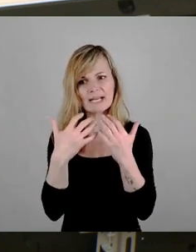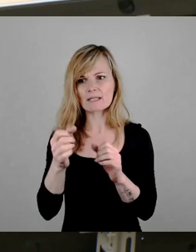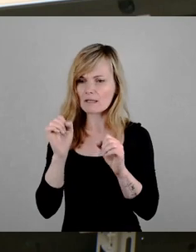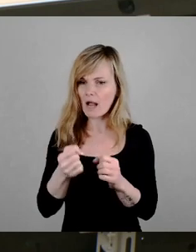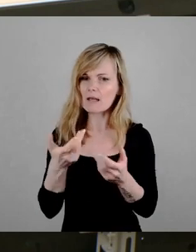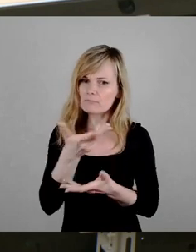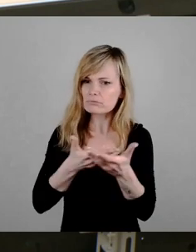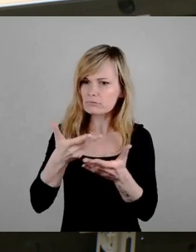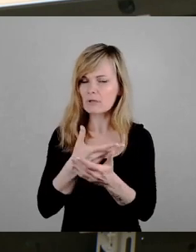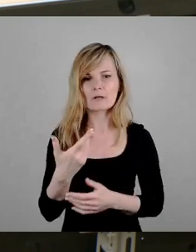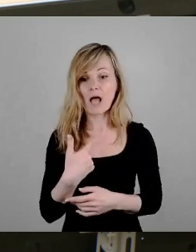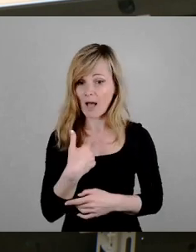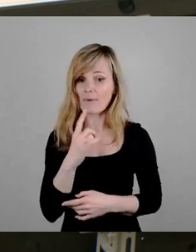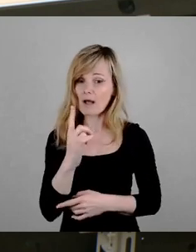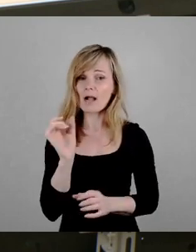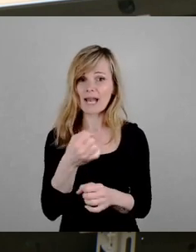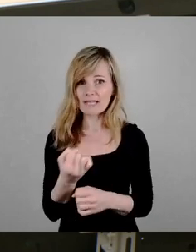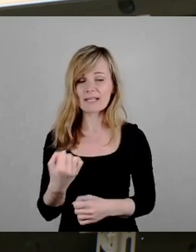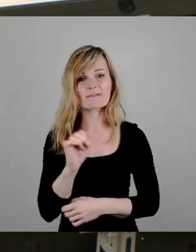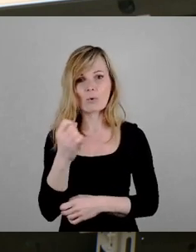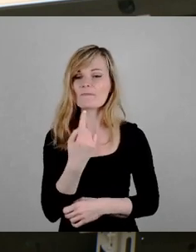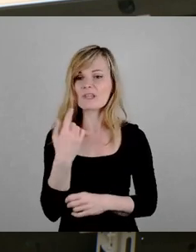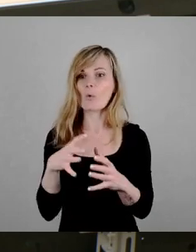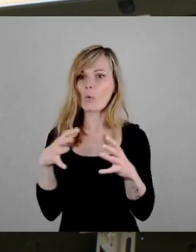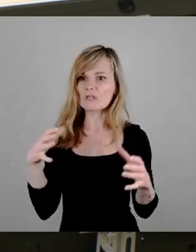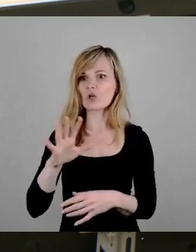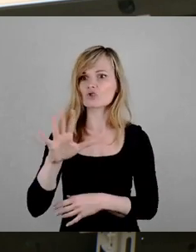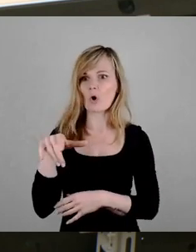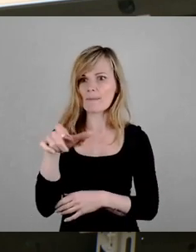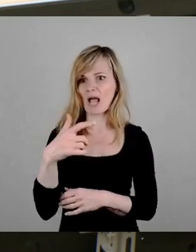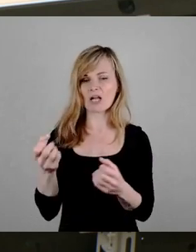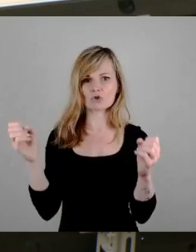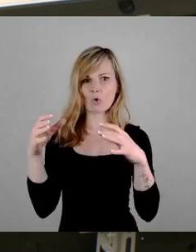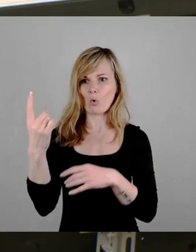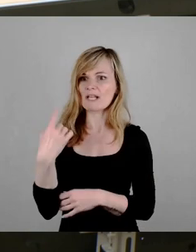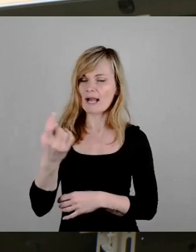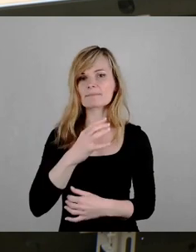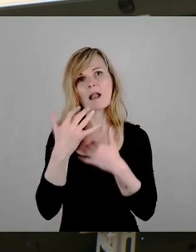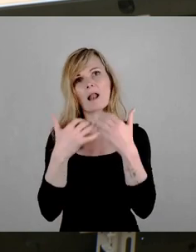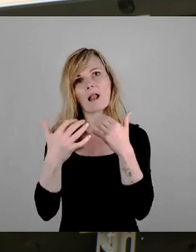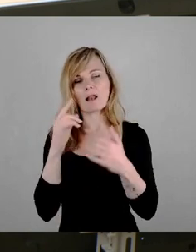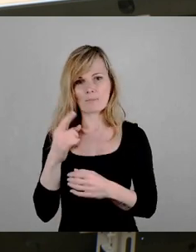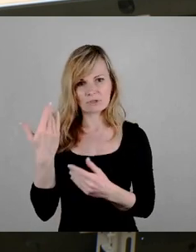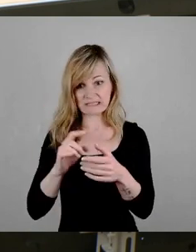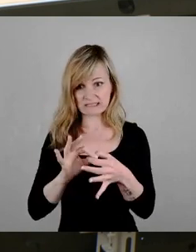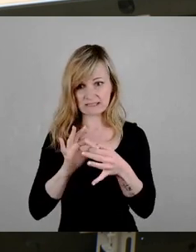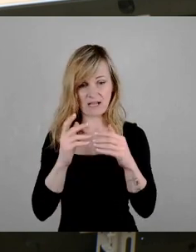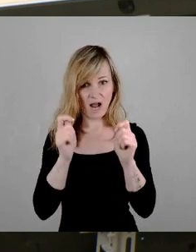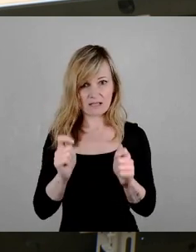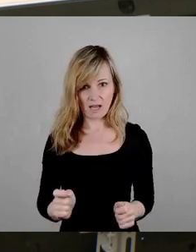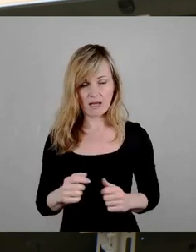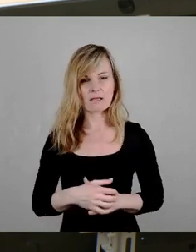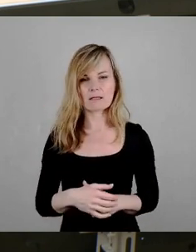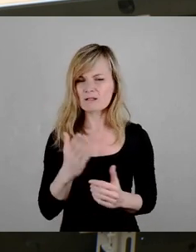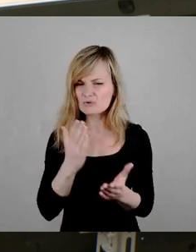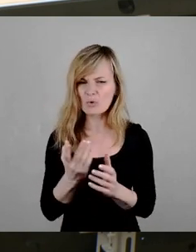weil wir die große Schollbach-Show hatten, der ja unbedingt zu diesen Anträgen hier reden musste. Und wir wären schon viel, viel